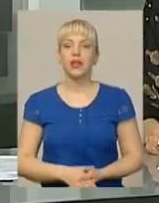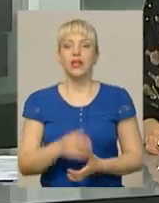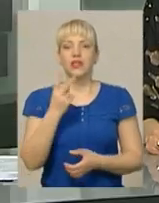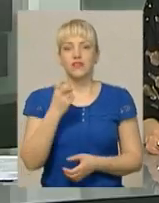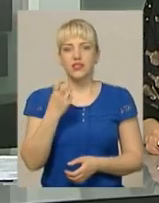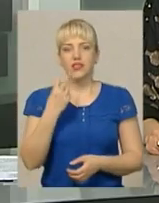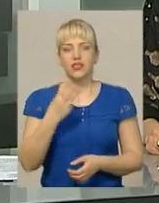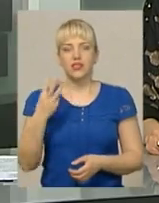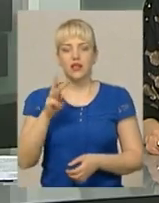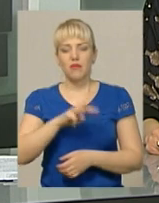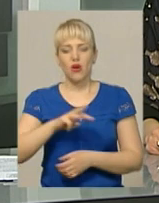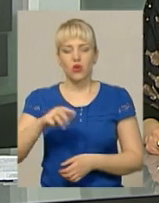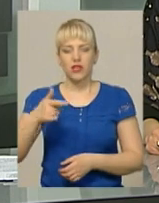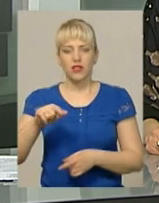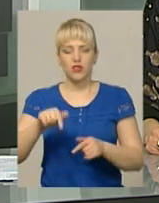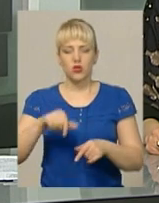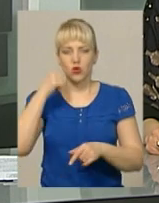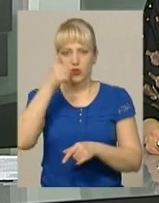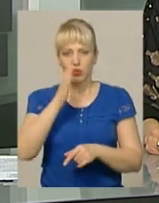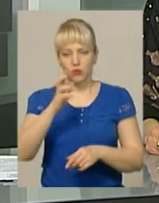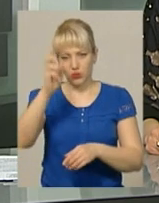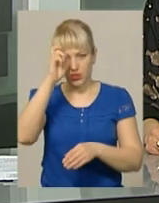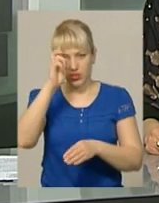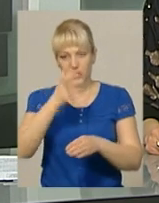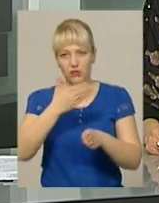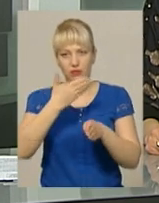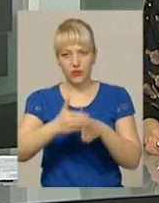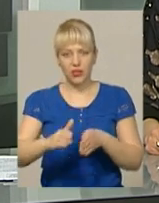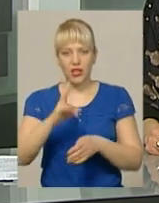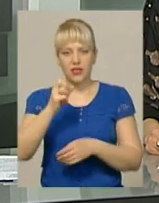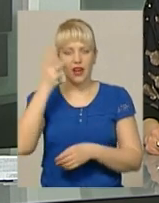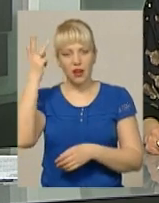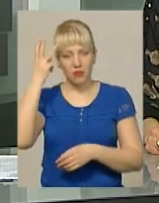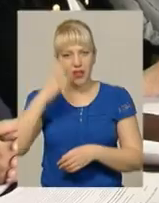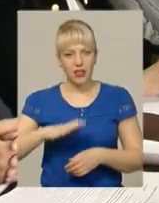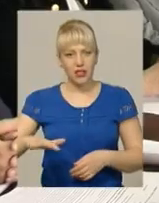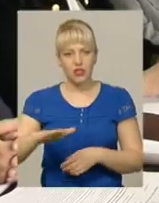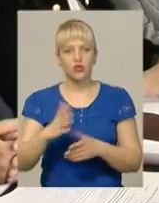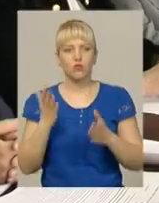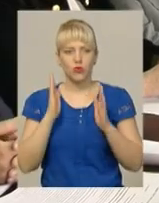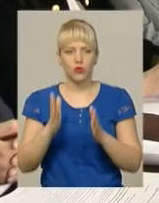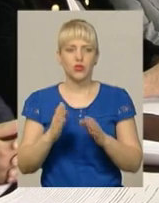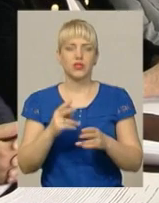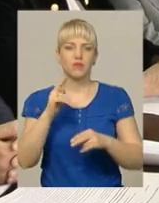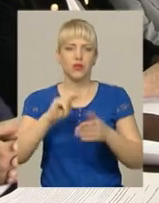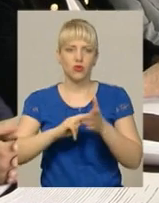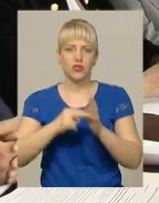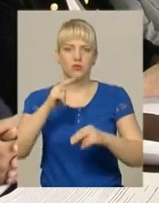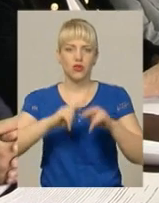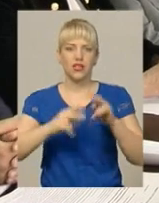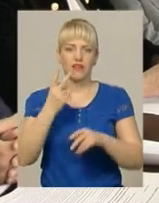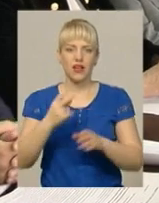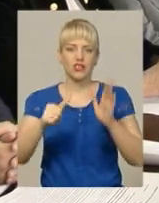233 мільйони гривень цьогоріч надійде з державного бюджету на Хмельниччину, за який планується збудувати в області 26 нових